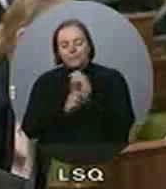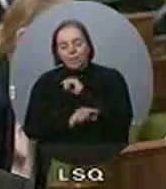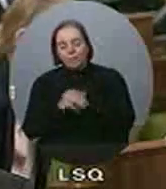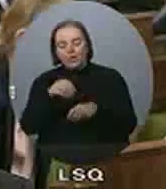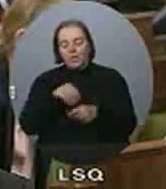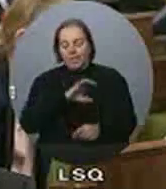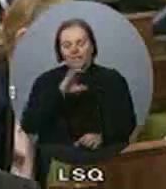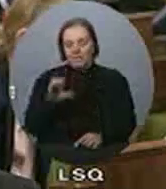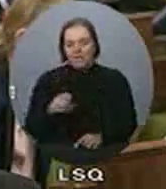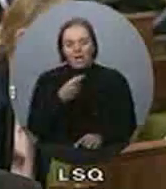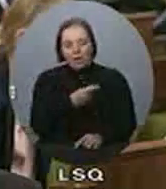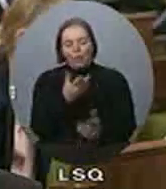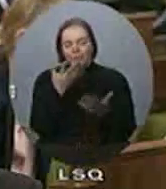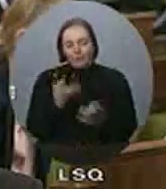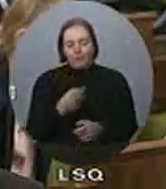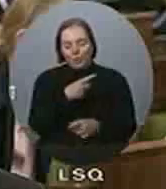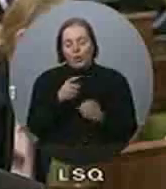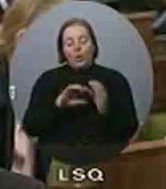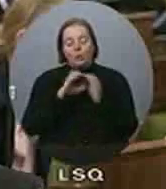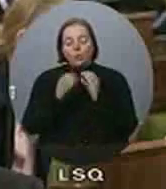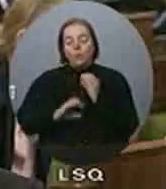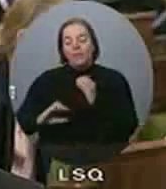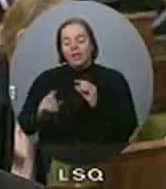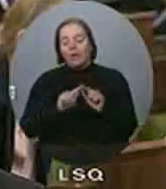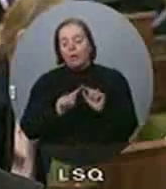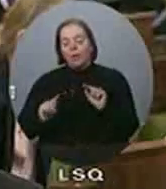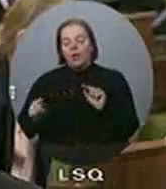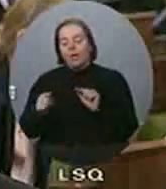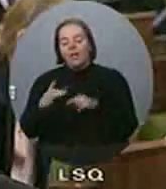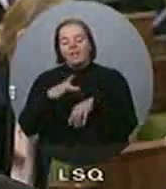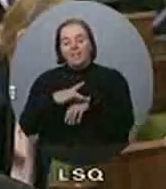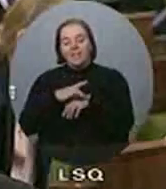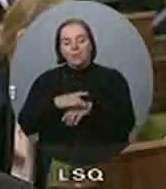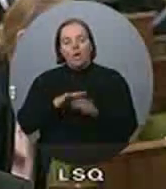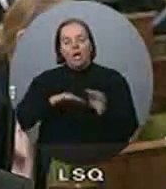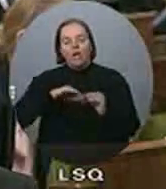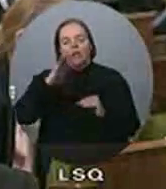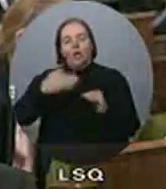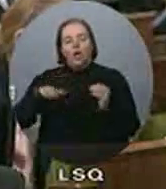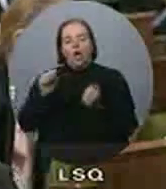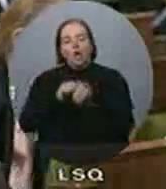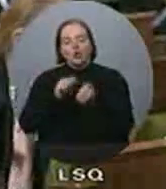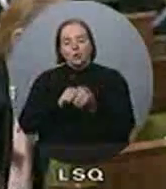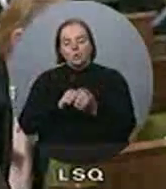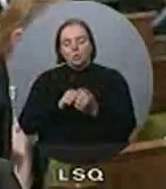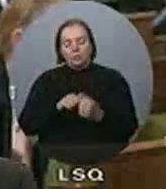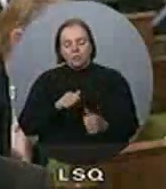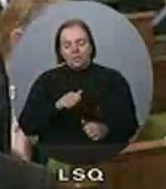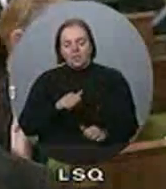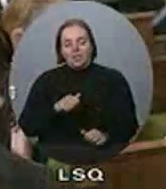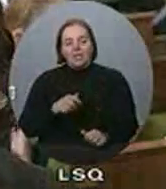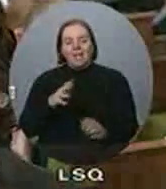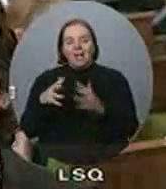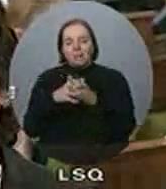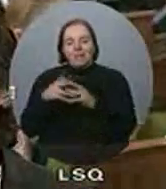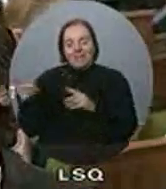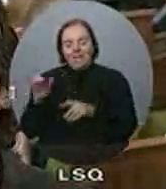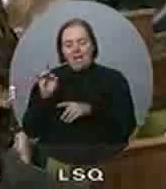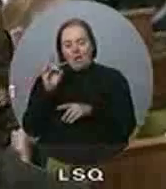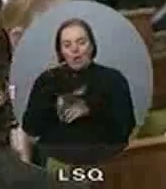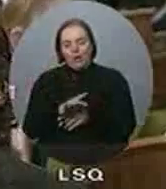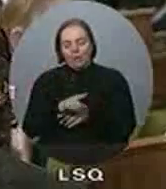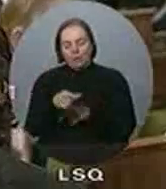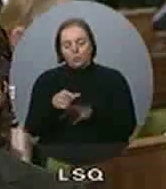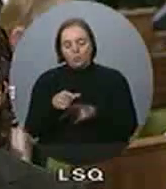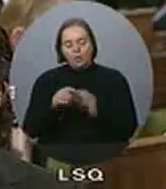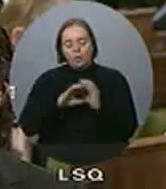envisage maintenant de faire passer l'oléoduc par les rocheuses, mais les Américains, eux, ont refusé de faire